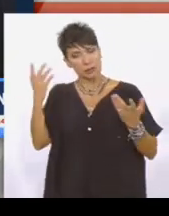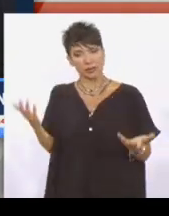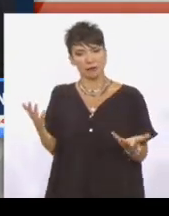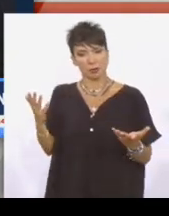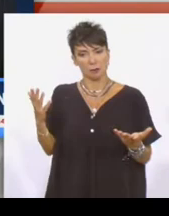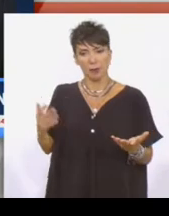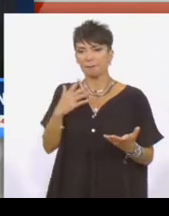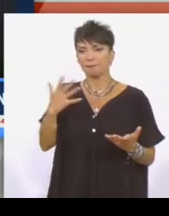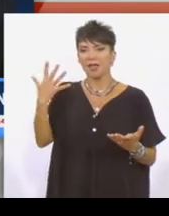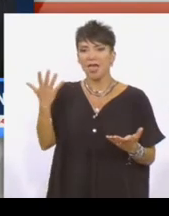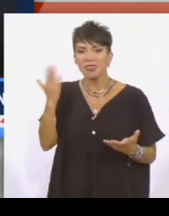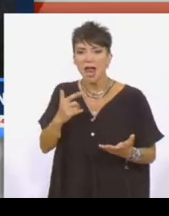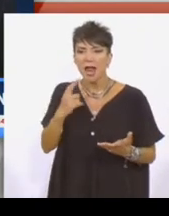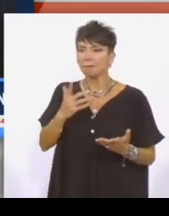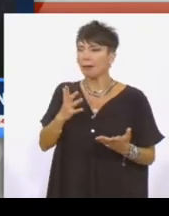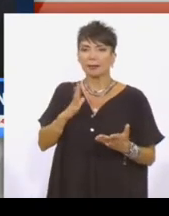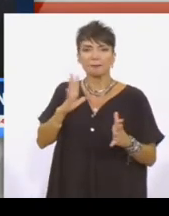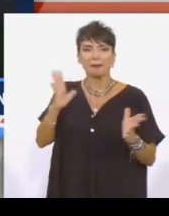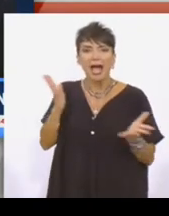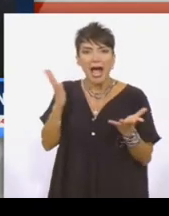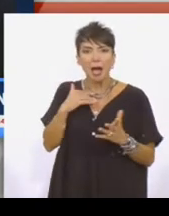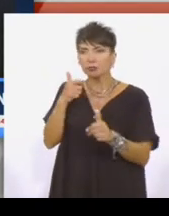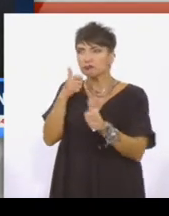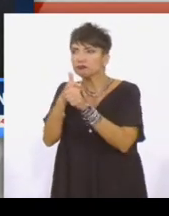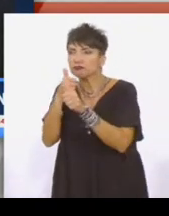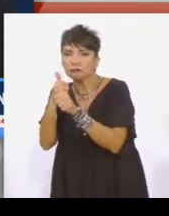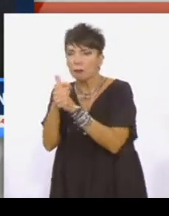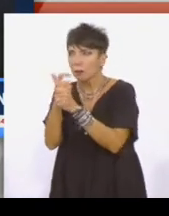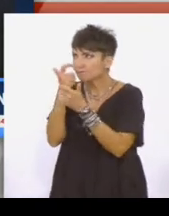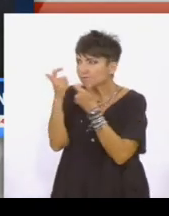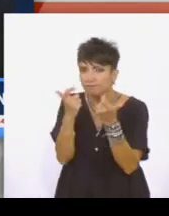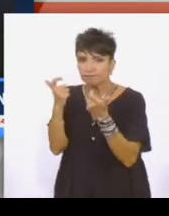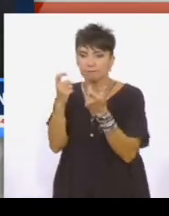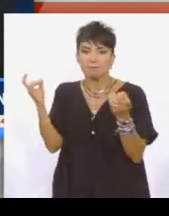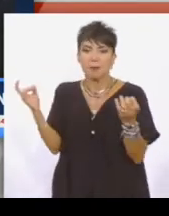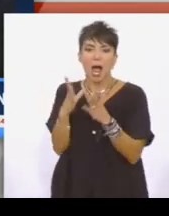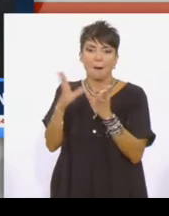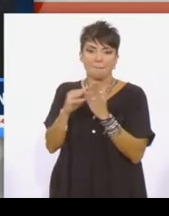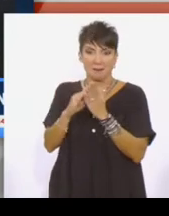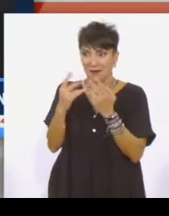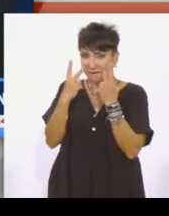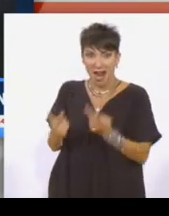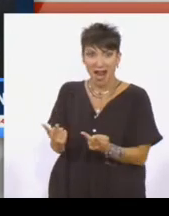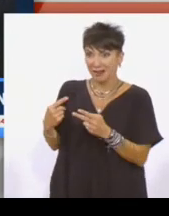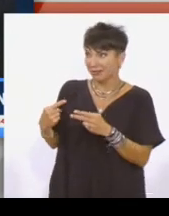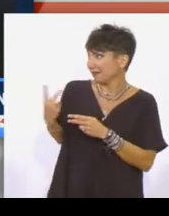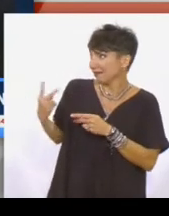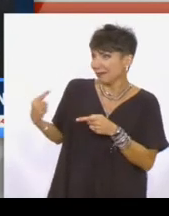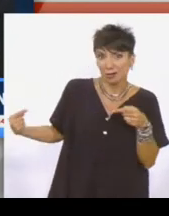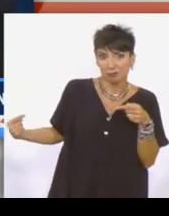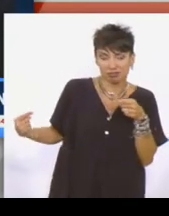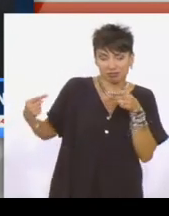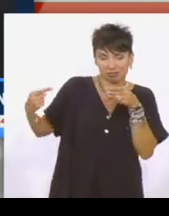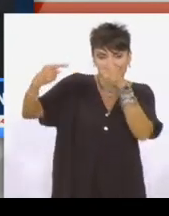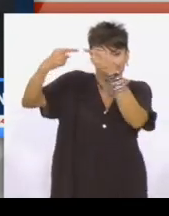δεν υπάρχει ένα δίκτυο ανθρώπων που να παρακολουθούν στην Ευρώπη τι γίνεται όταν η σχέση μας με την Τουρκία είναι σε αυτό το